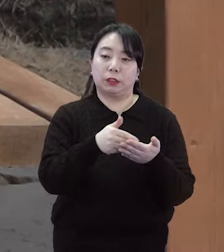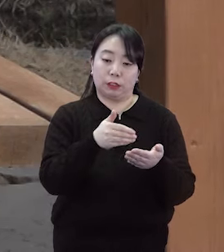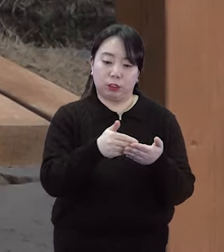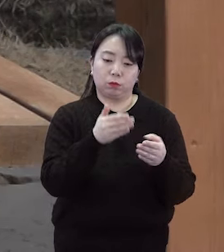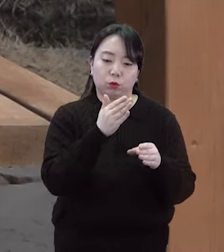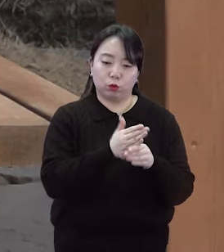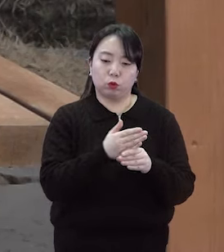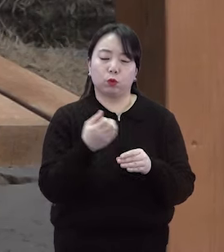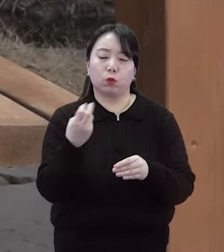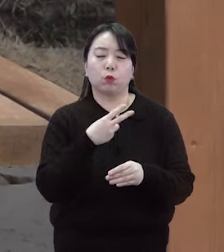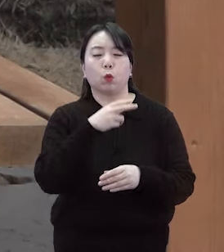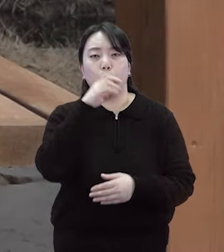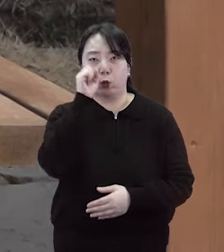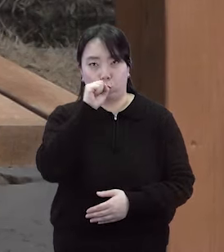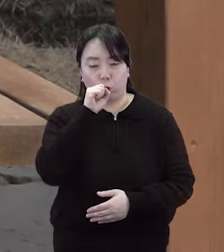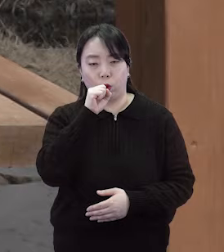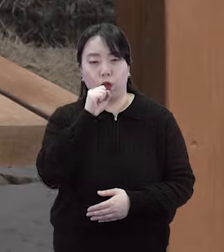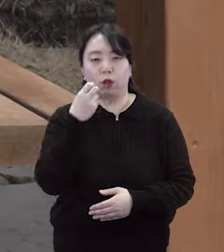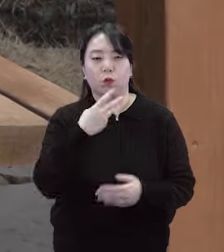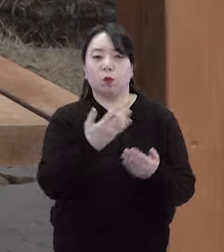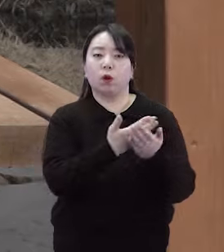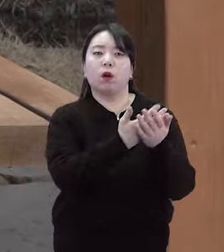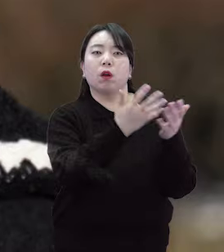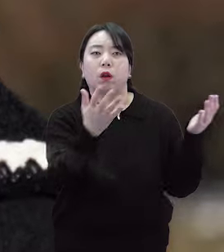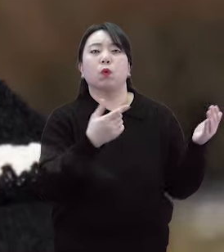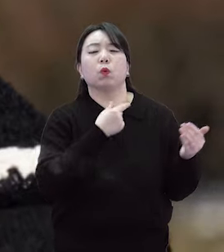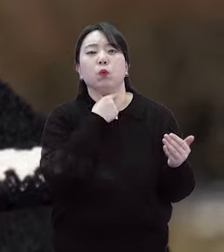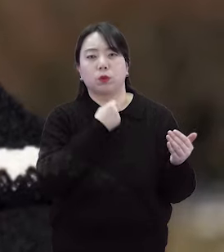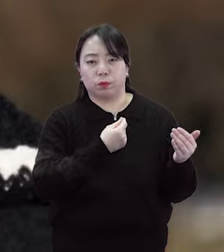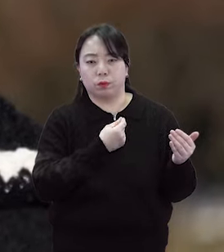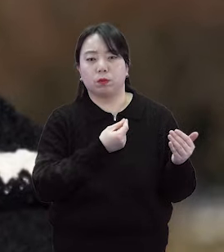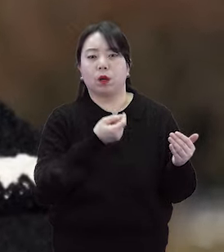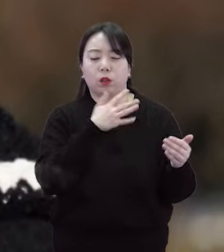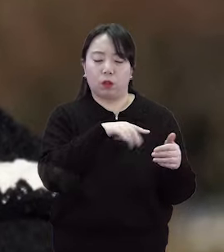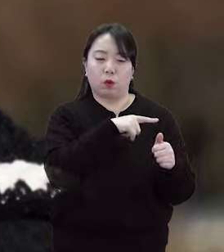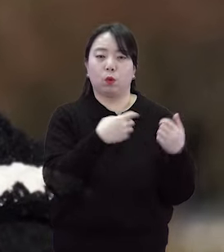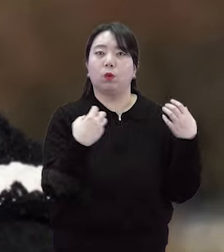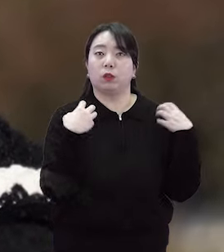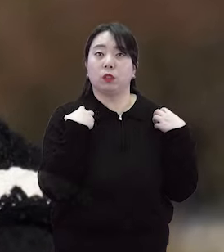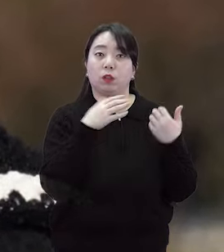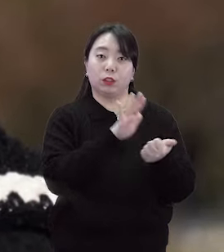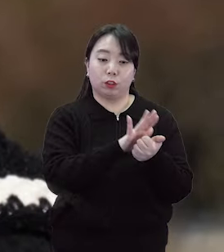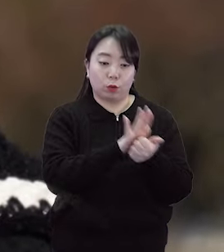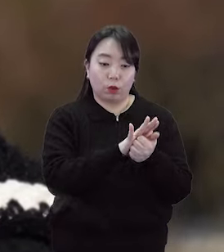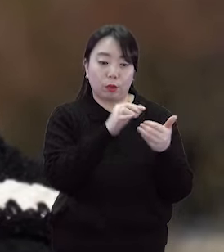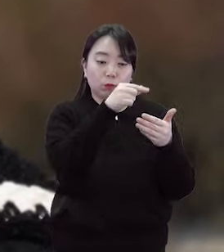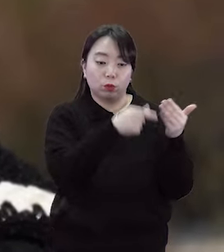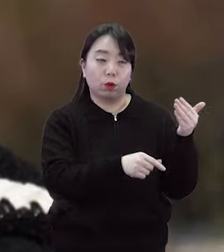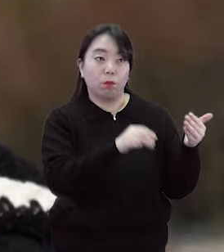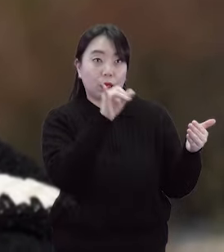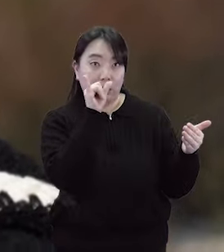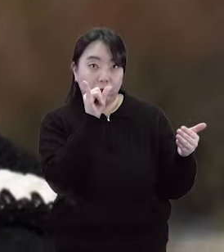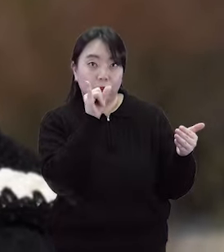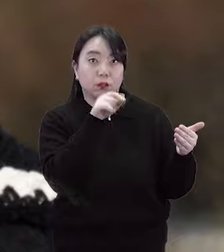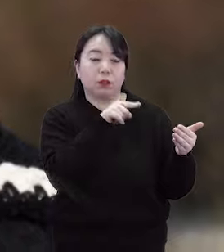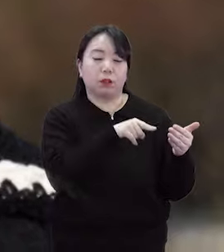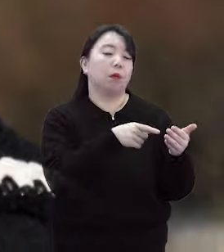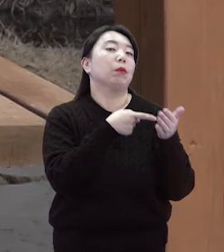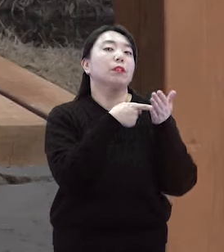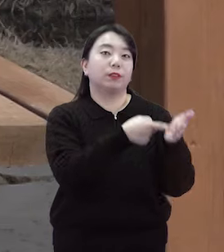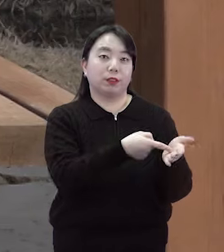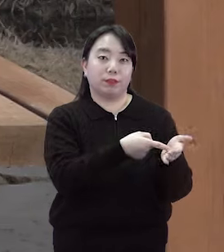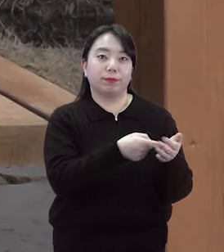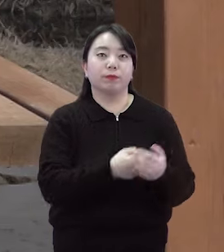좋아해서 그림 전시를 하고 싶었는데 교육청에서 지원하는 프로그램이 있어서 지원을 하게